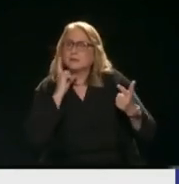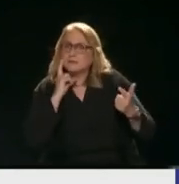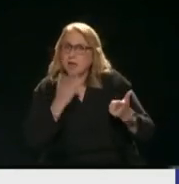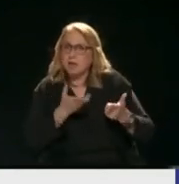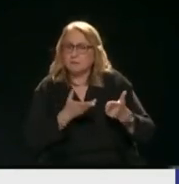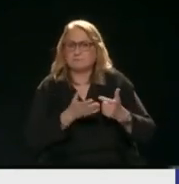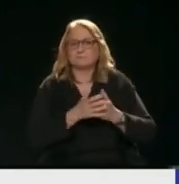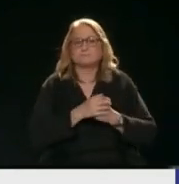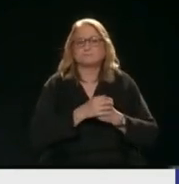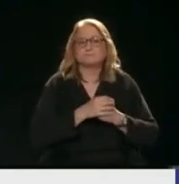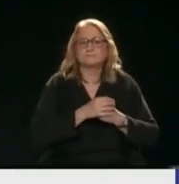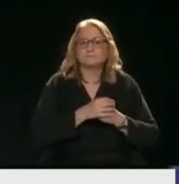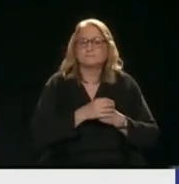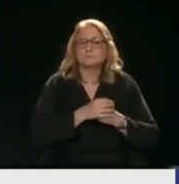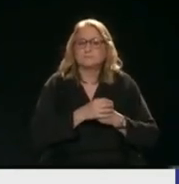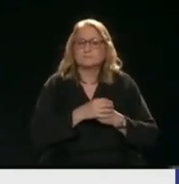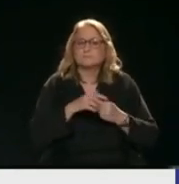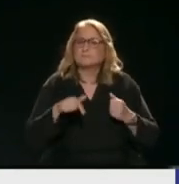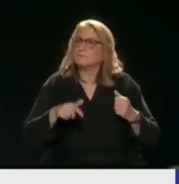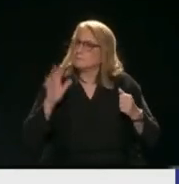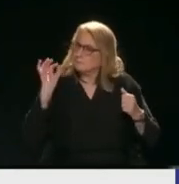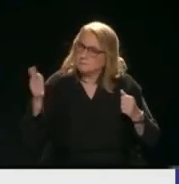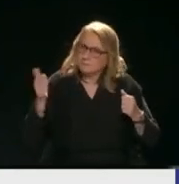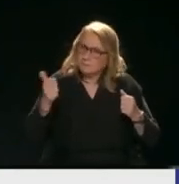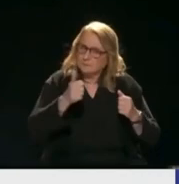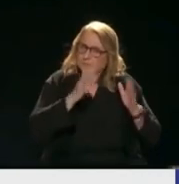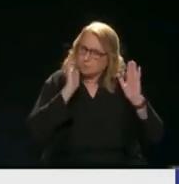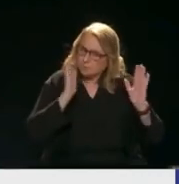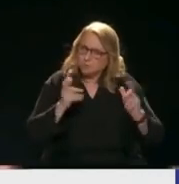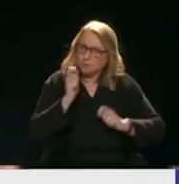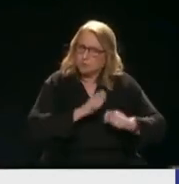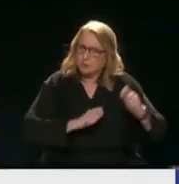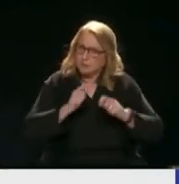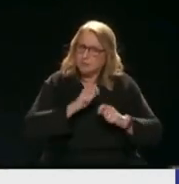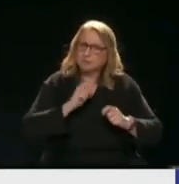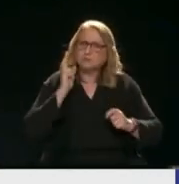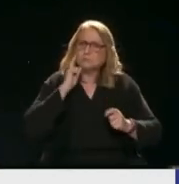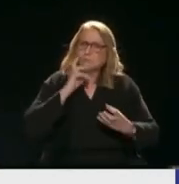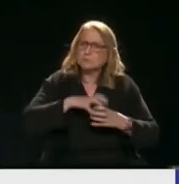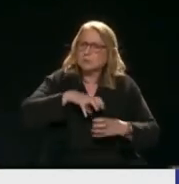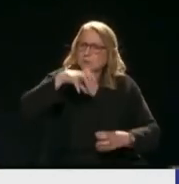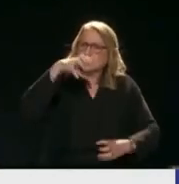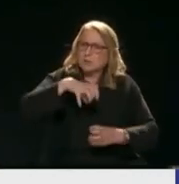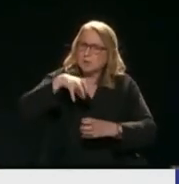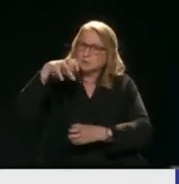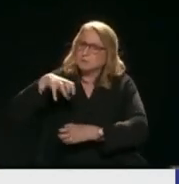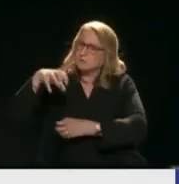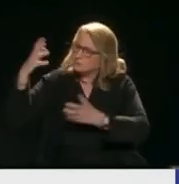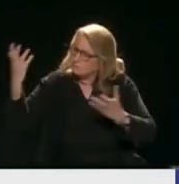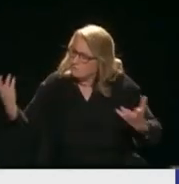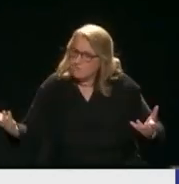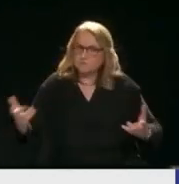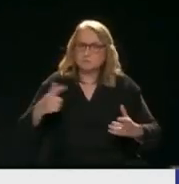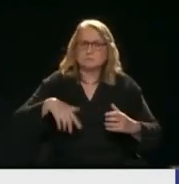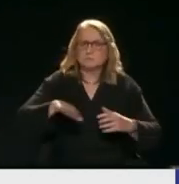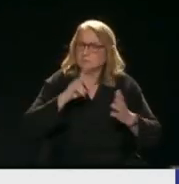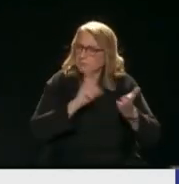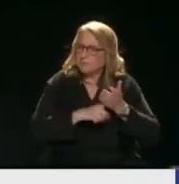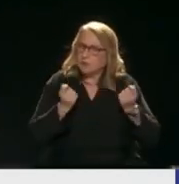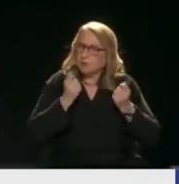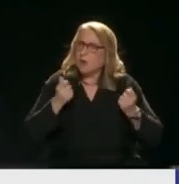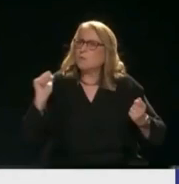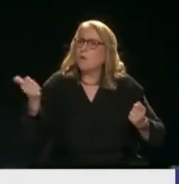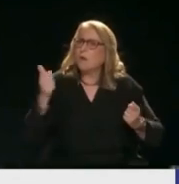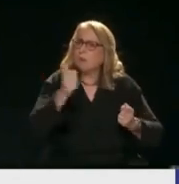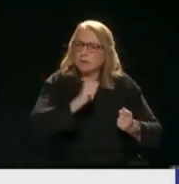ακμή να συμβαίνει Μπορούσε ο καθένας να παράξει το εμφιαλωτήριό του Γιατί αυτό να μην είναι μια οικοτεχνία Στην Ελλάδα Και χιλιάδες προϊόντα που είναι Άρα